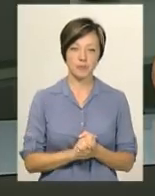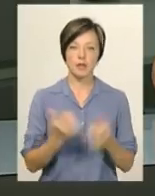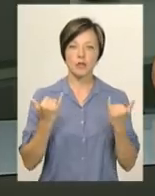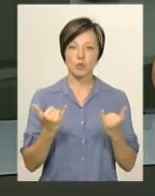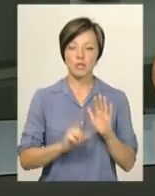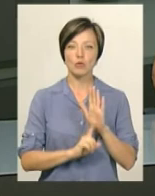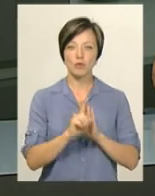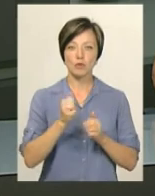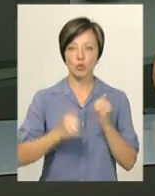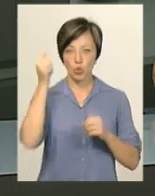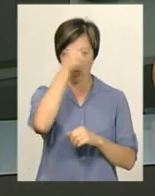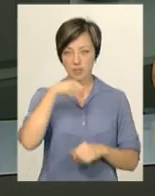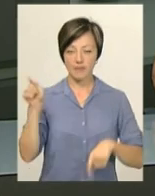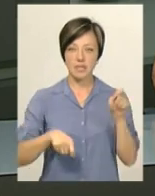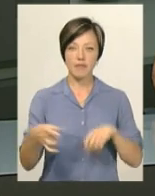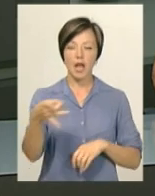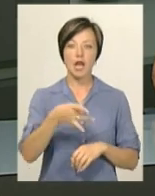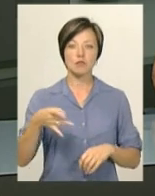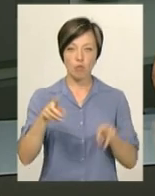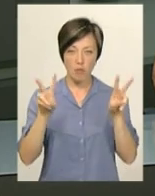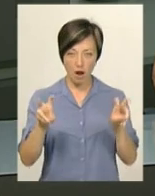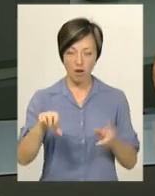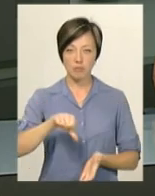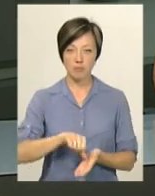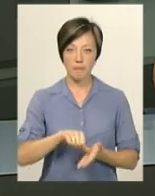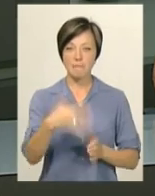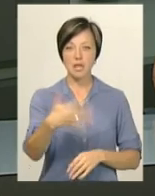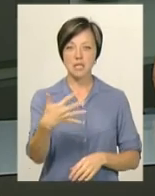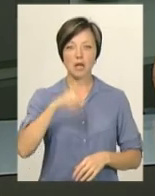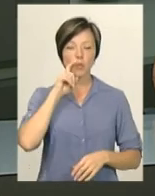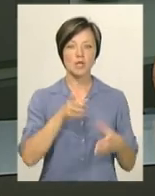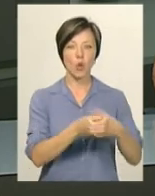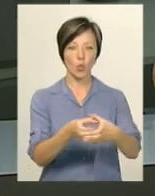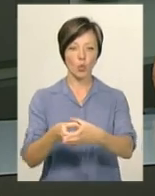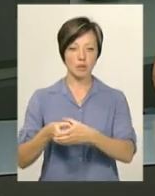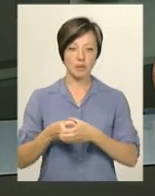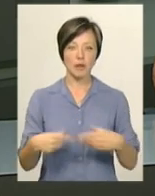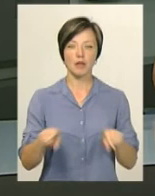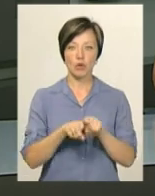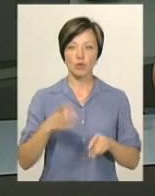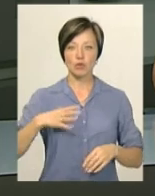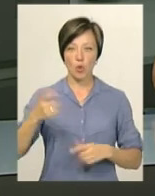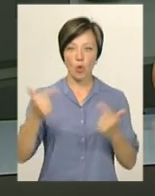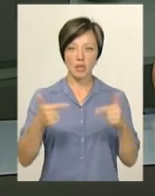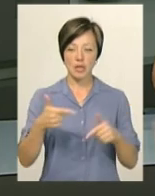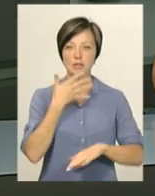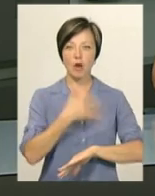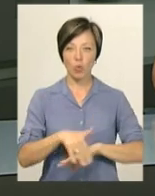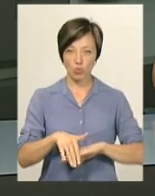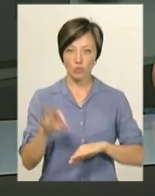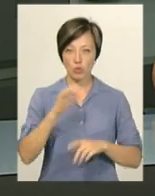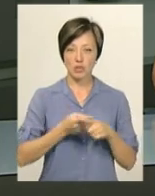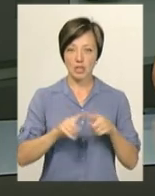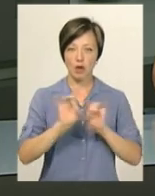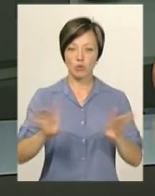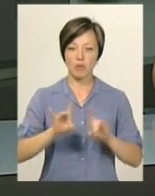Сьогодні стартував щорічний фестиваль «Республіка». У ньому братимуть участь 50 українських гуртів. Також очікують гостей з-за кордону. Про